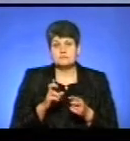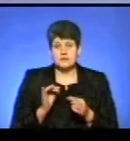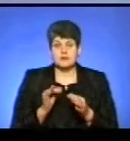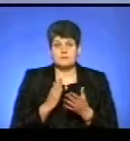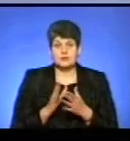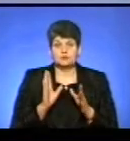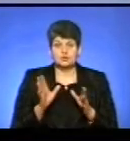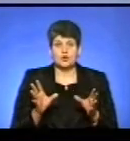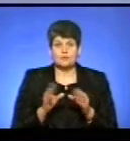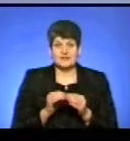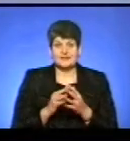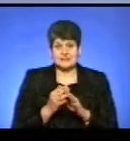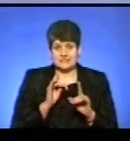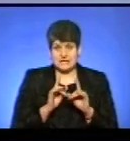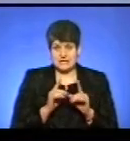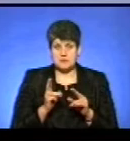сільських рад.